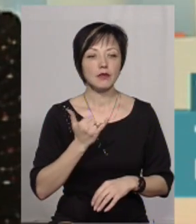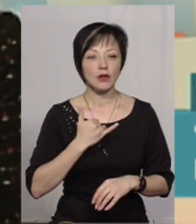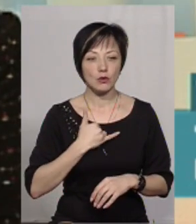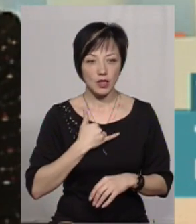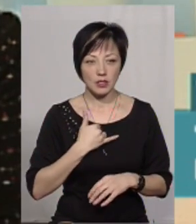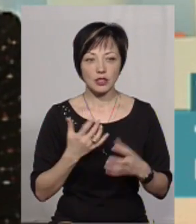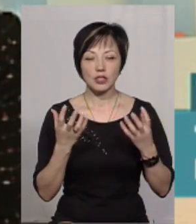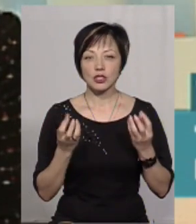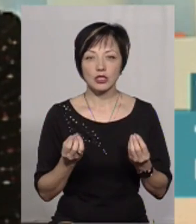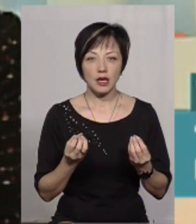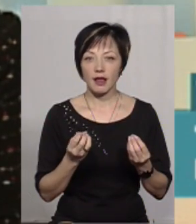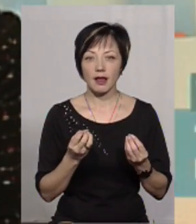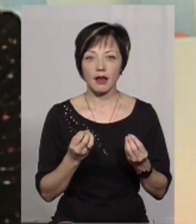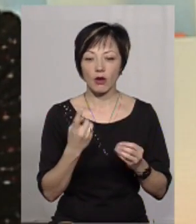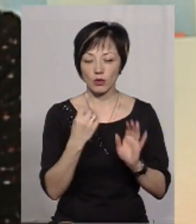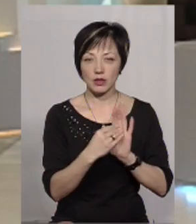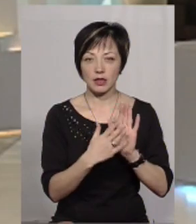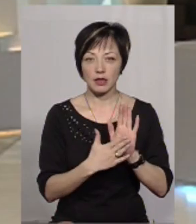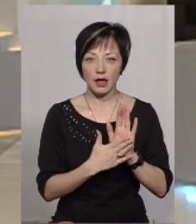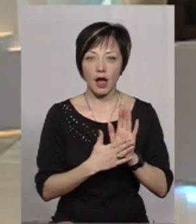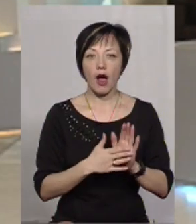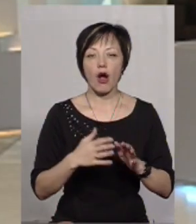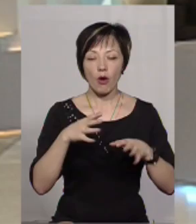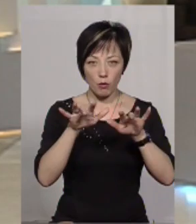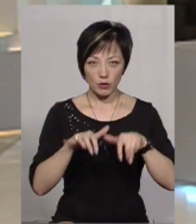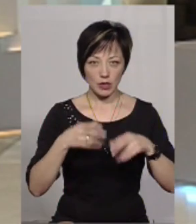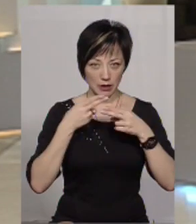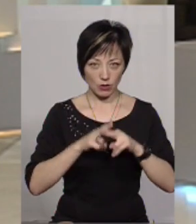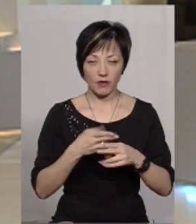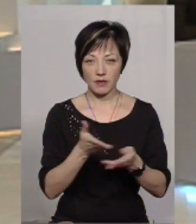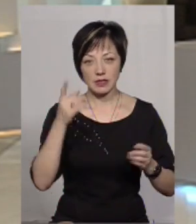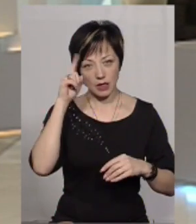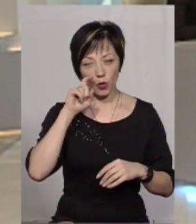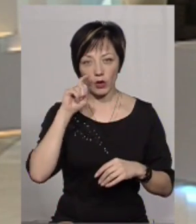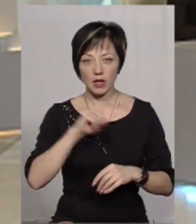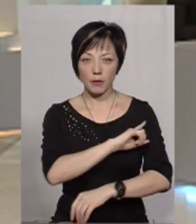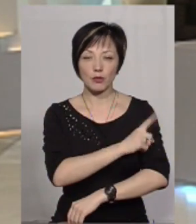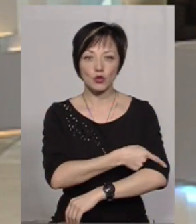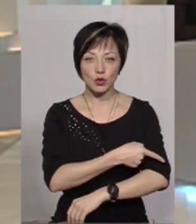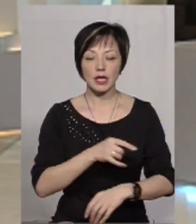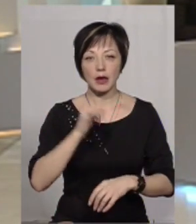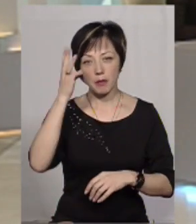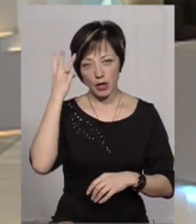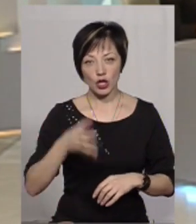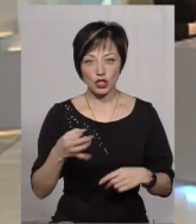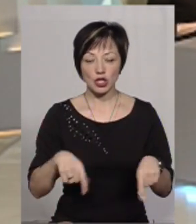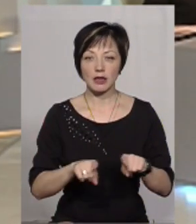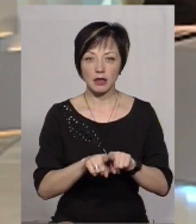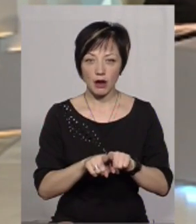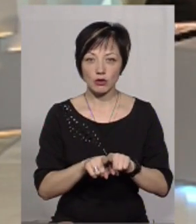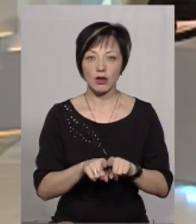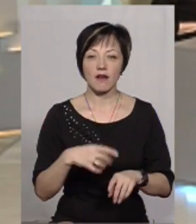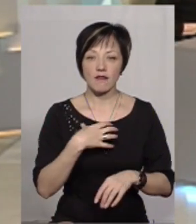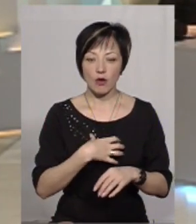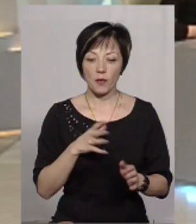нас ще не зазначила одну галузь – IT-технології. Ви ж знаєте, що Україна, вона потужна, і Хмельниччина сьогодні також